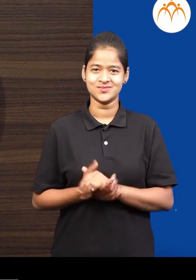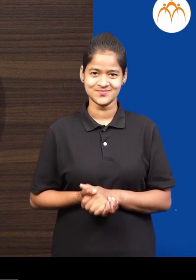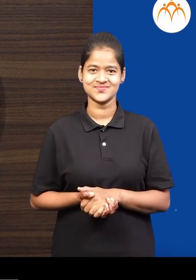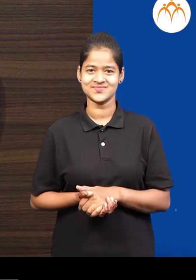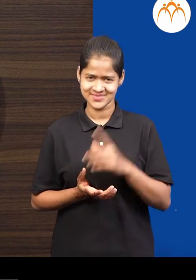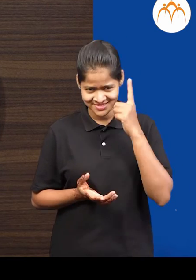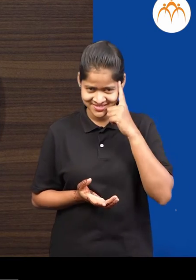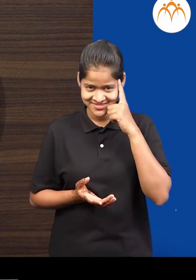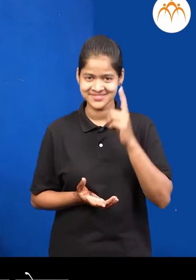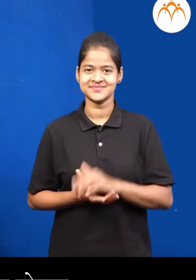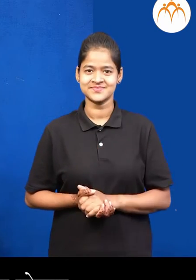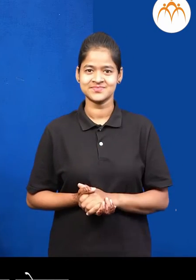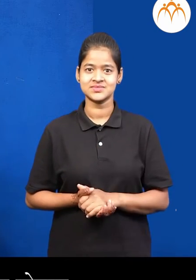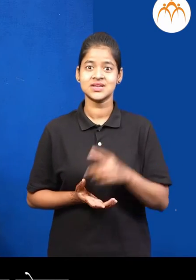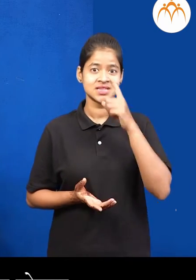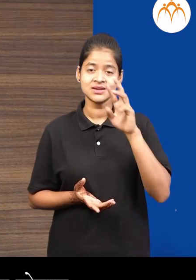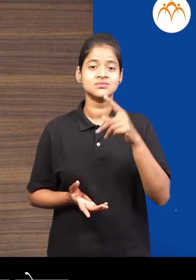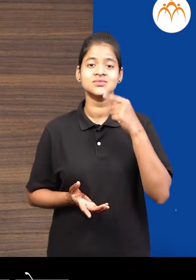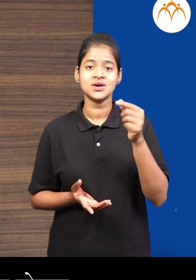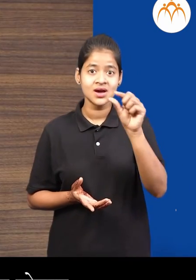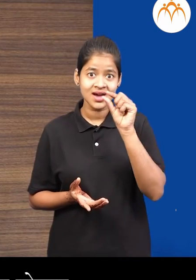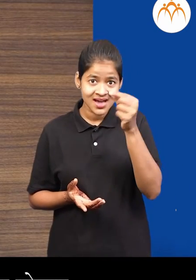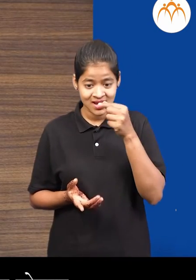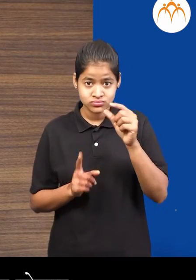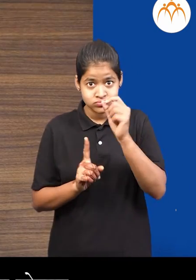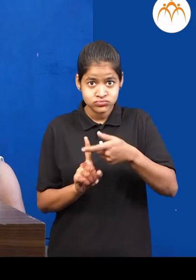दिली जाली नु रमा, या बग गोड़ा,